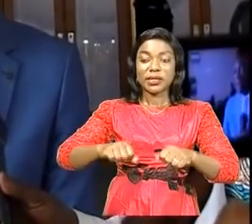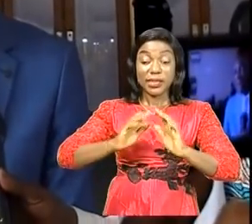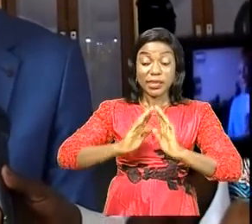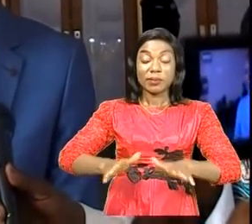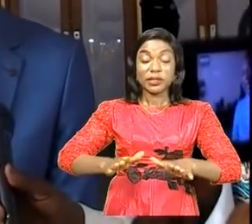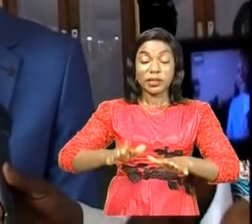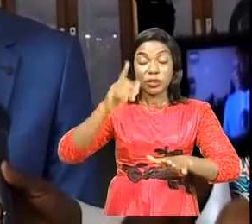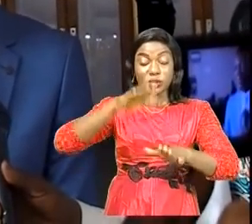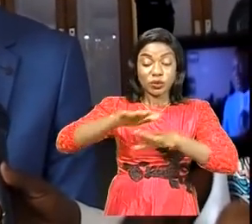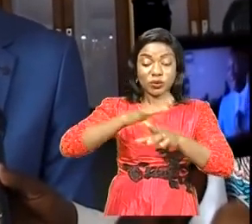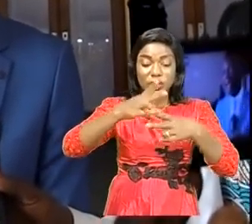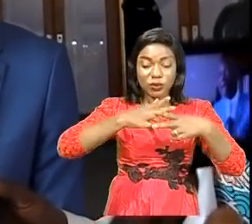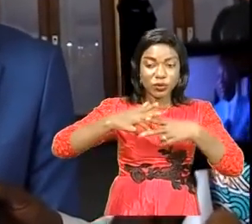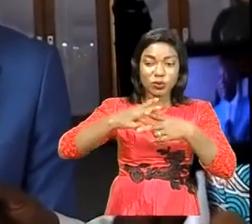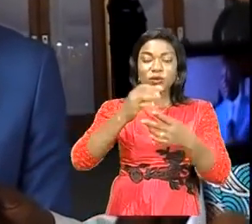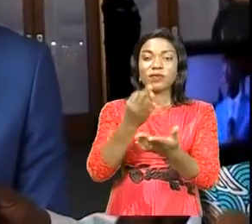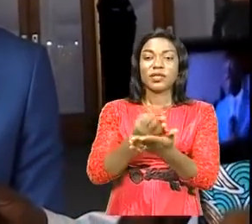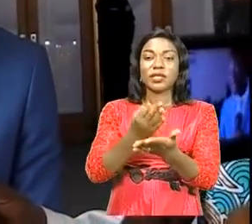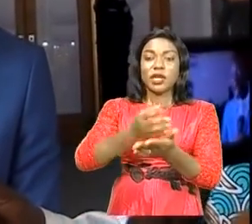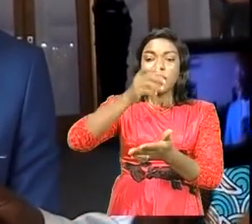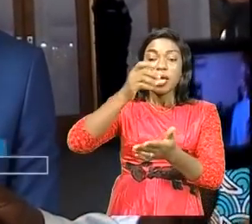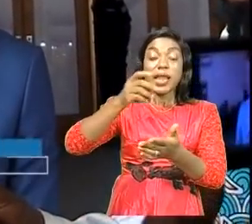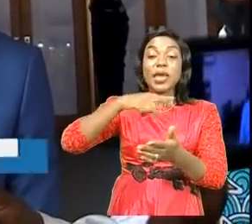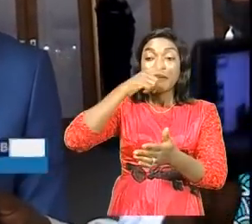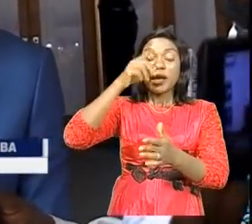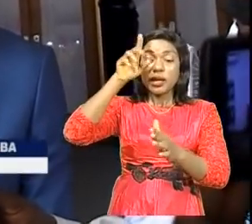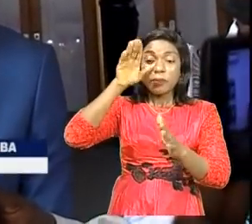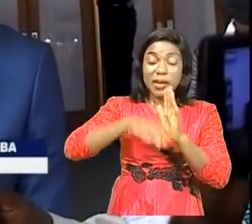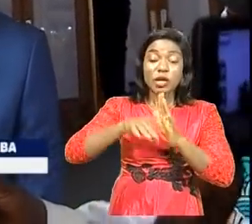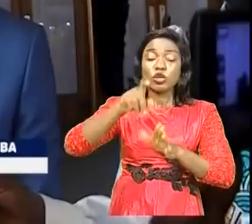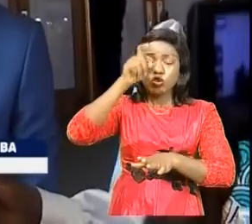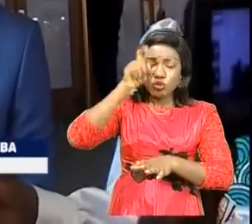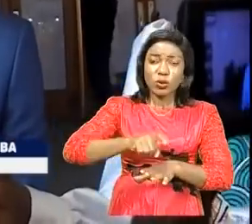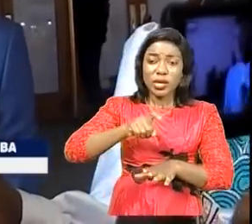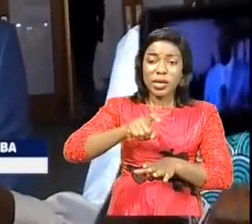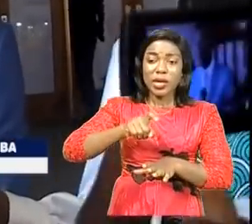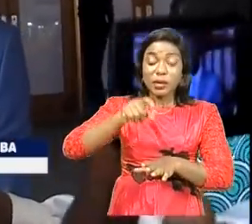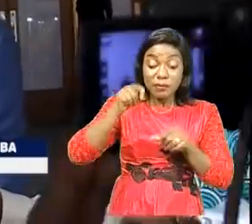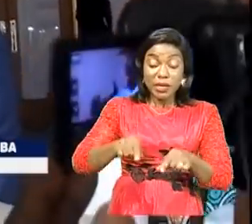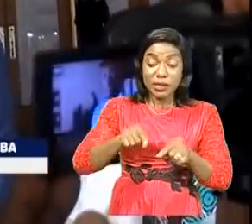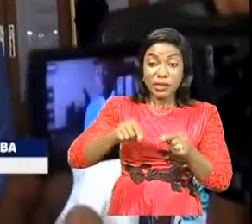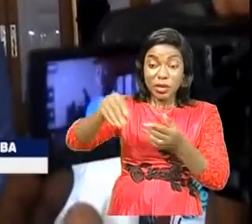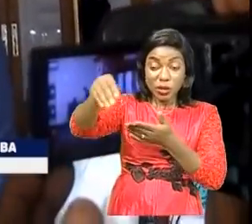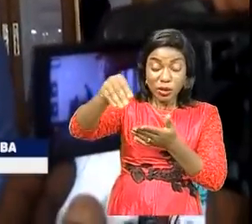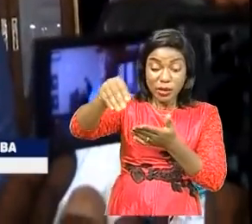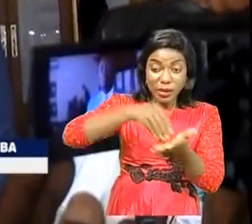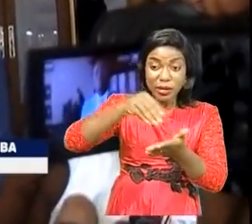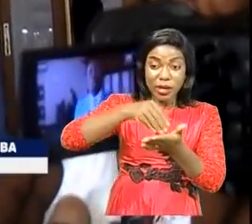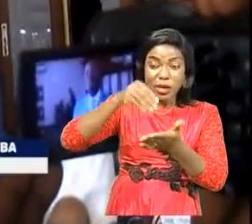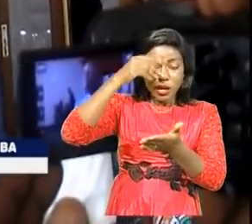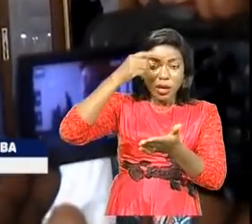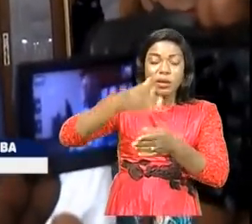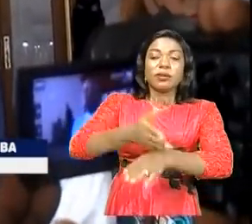publiques. Le parlement doit cette fois-ci contribuer à l'accroissement et à la mobilisation des recettes.